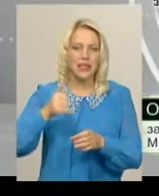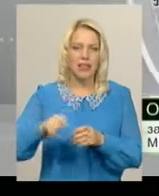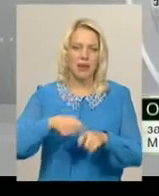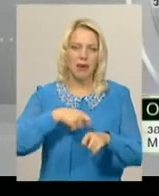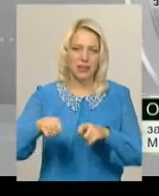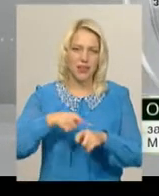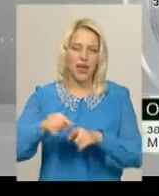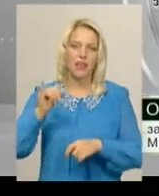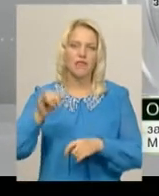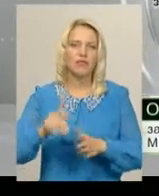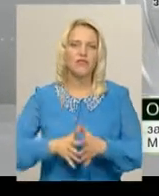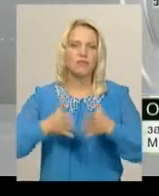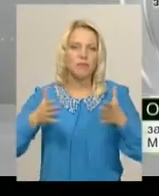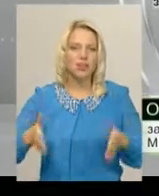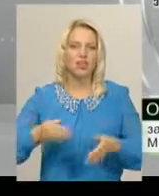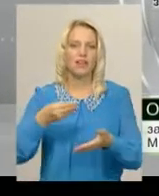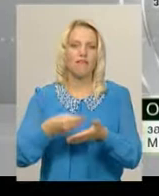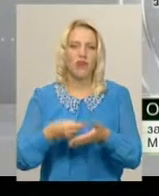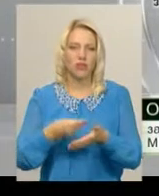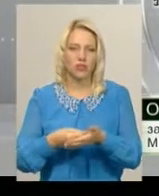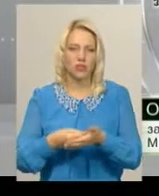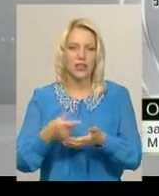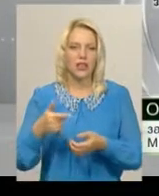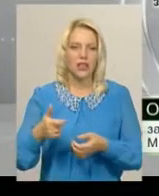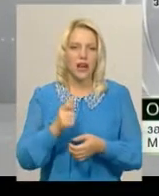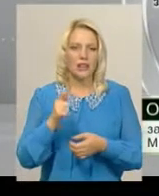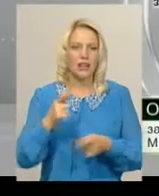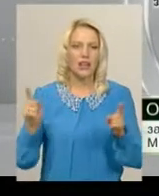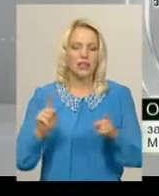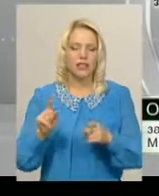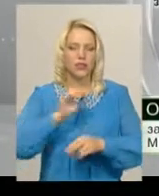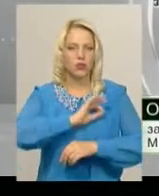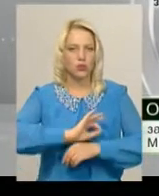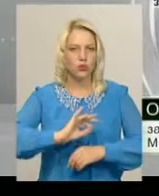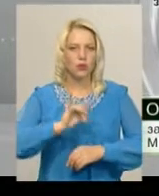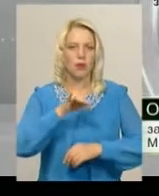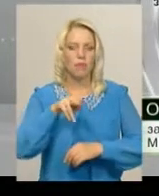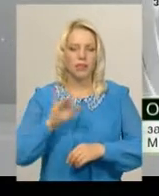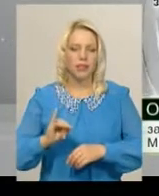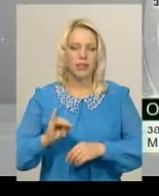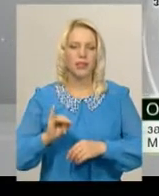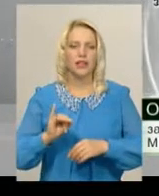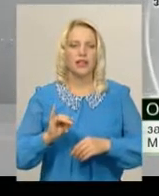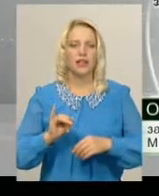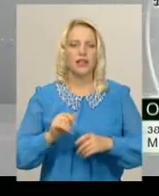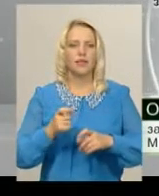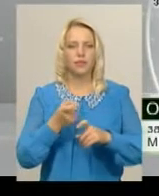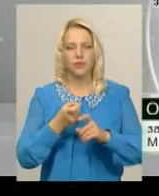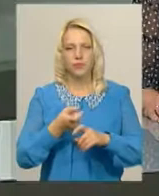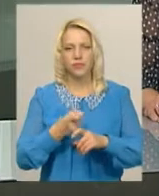збільшення вартості дезинфеканта, який застосовується при незараженні питної води.